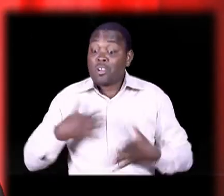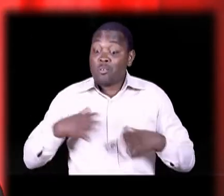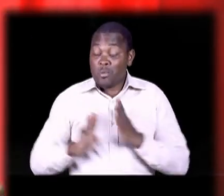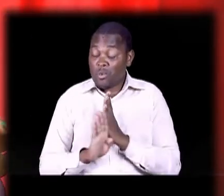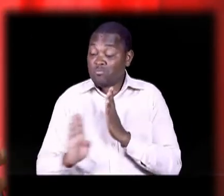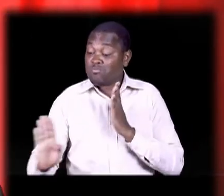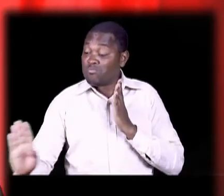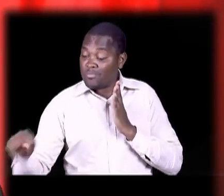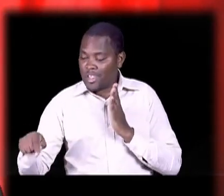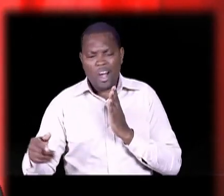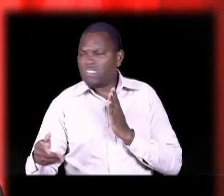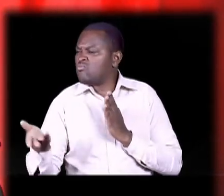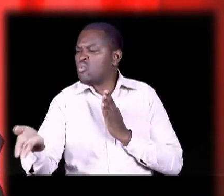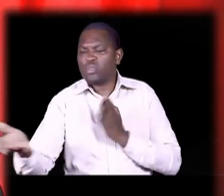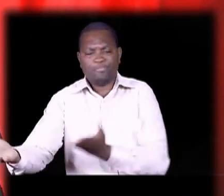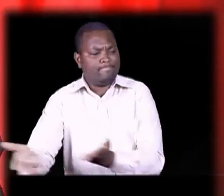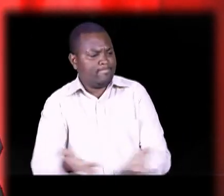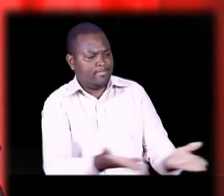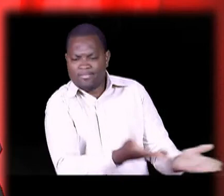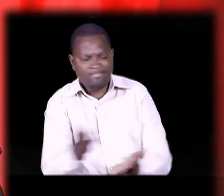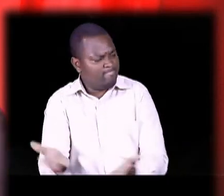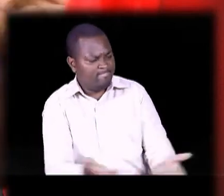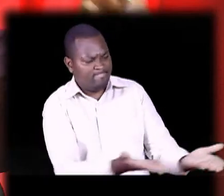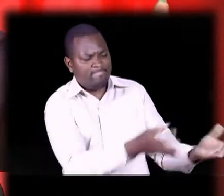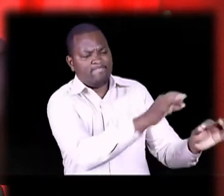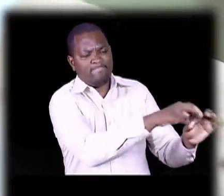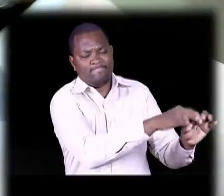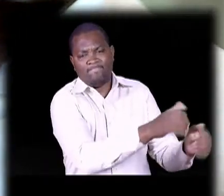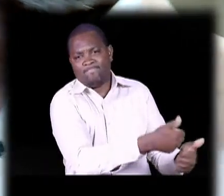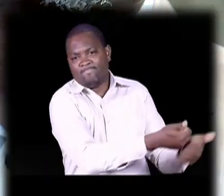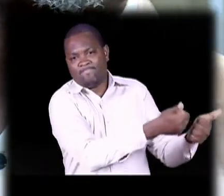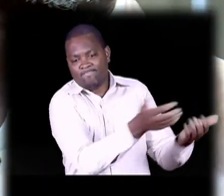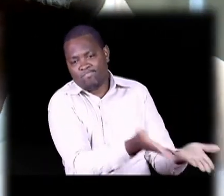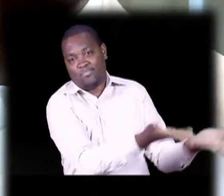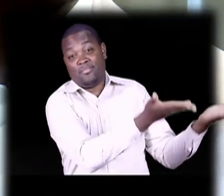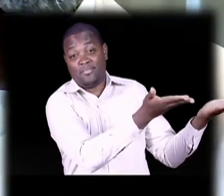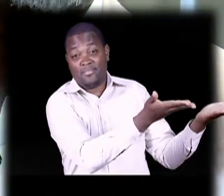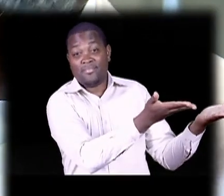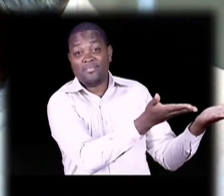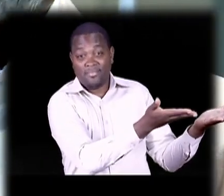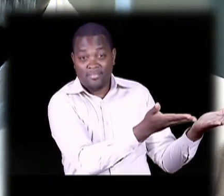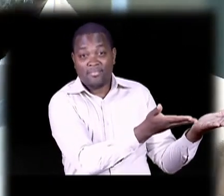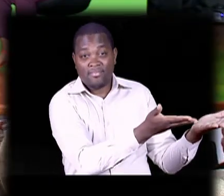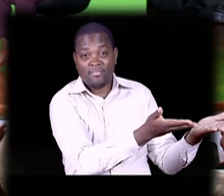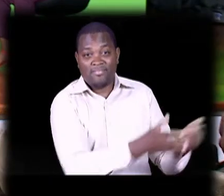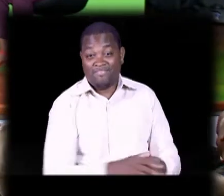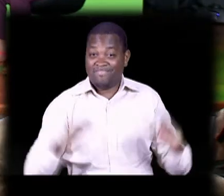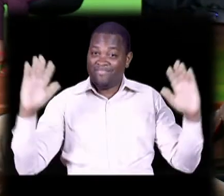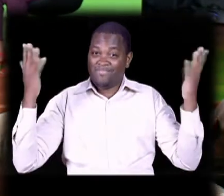Hata siwa wawa atasema Utasikia wale wale walio kwa laini Ndo watasema Hebu tumpisha enda ya pige Pige kula